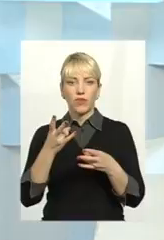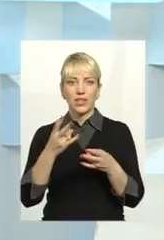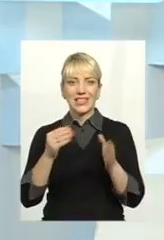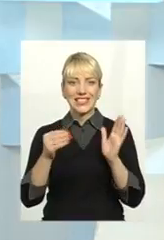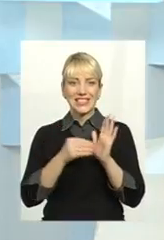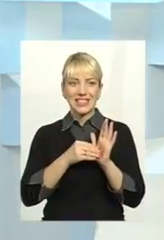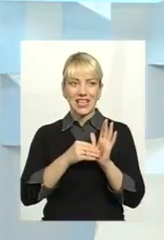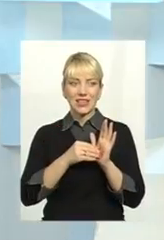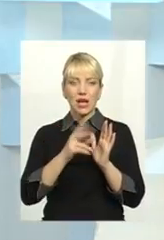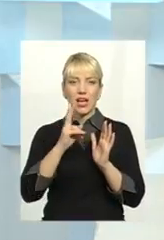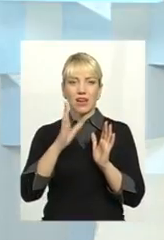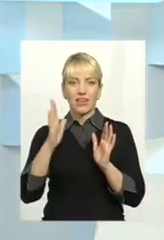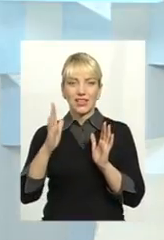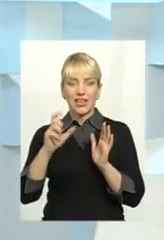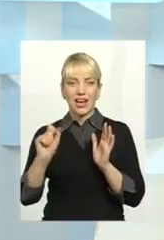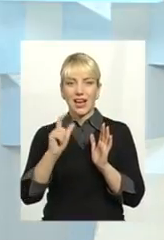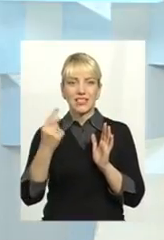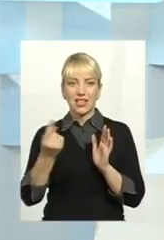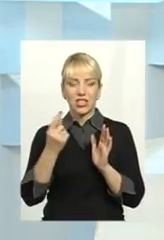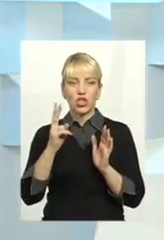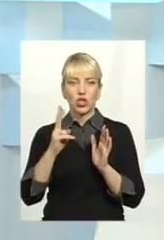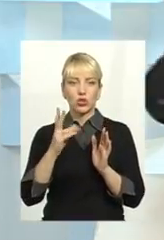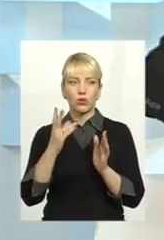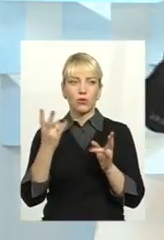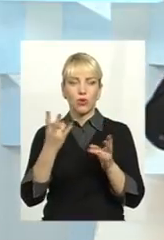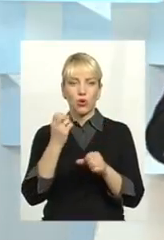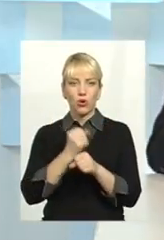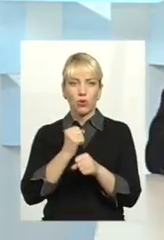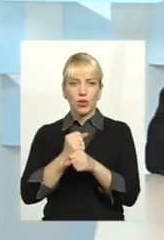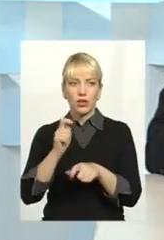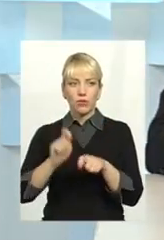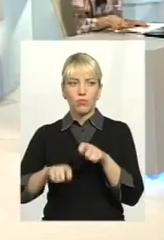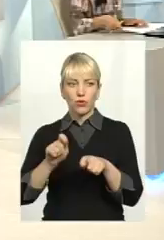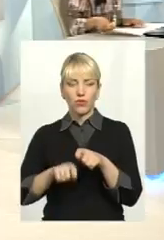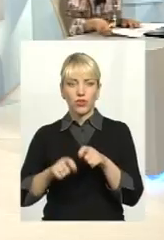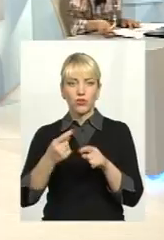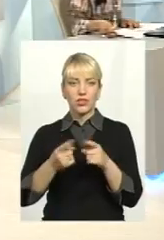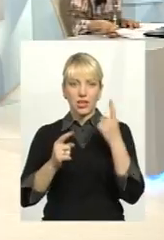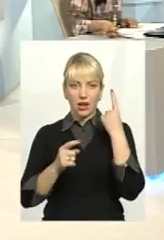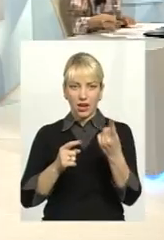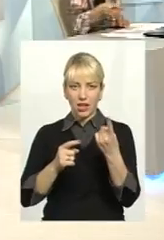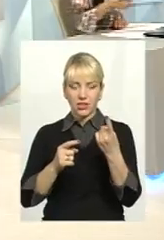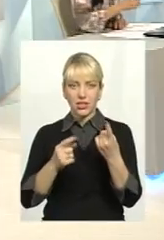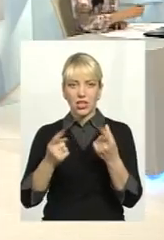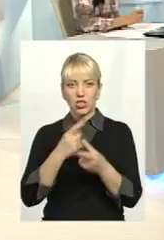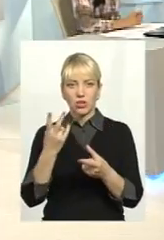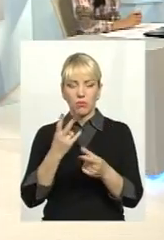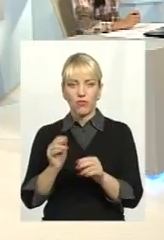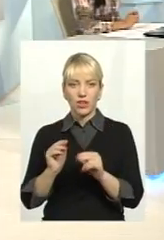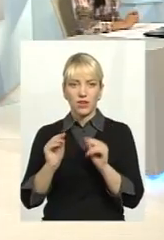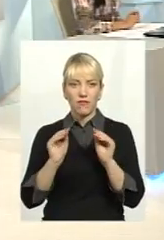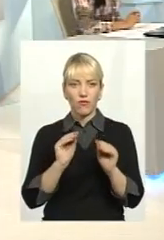квартирні газові лічильники і хто робить повірку. Це раз. І чи повинен включати